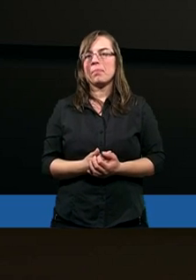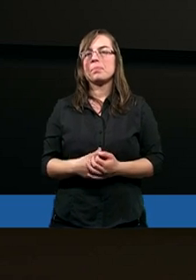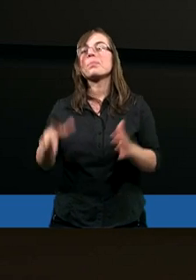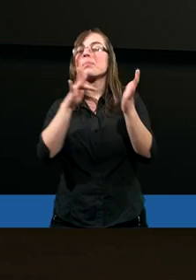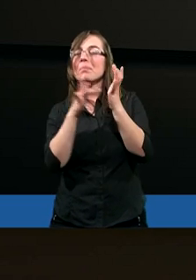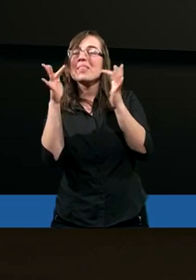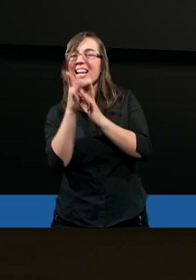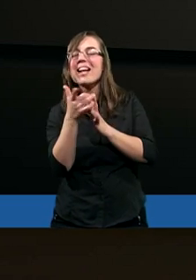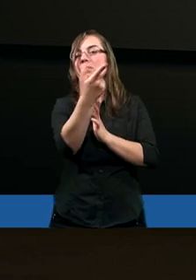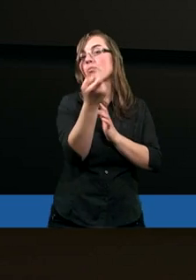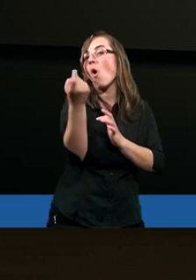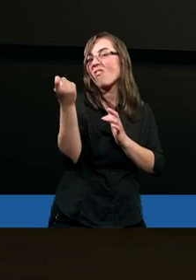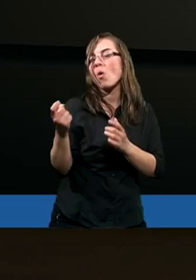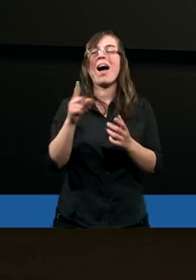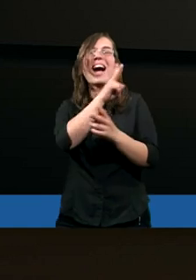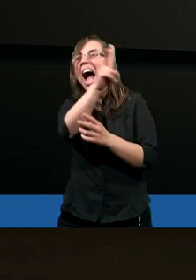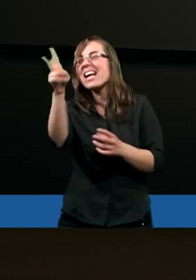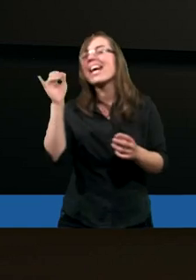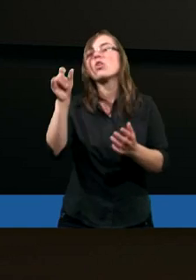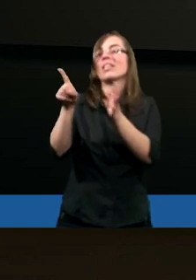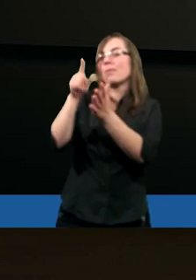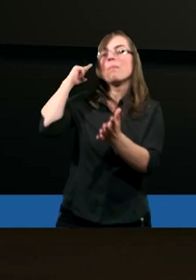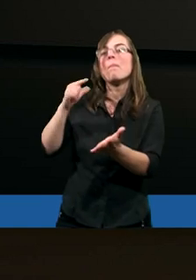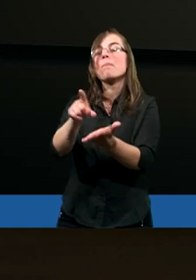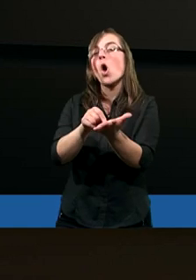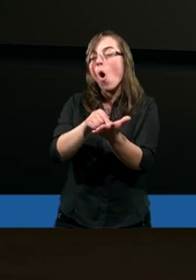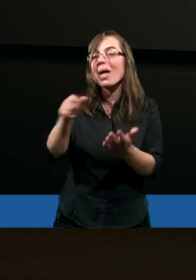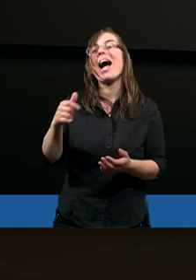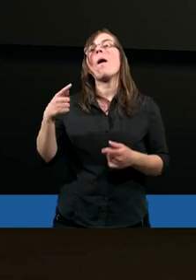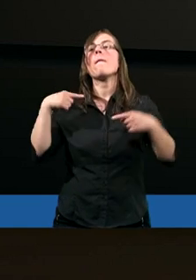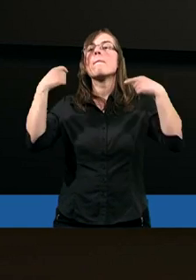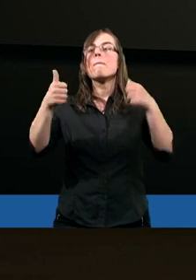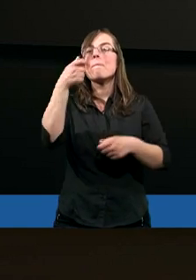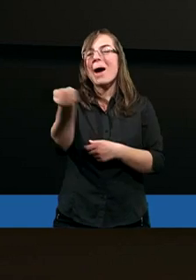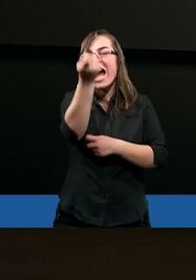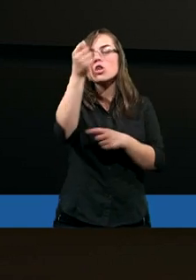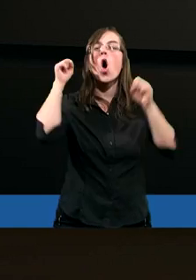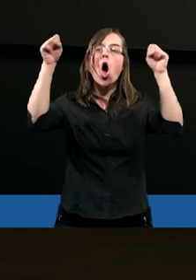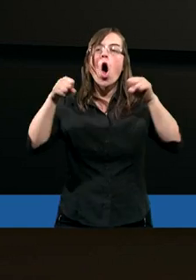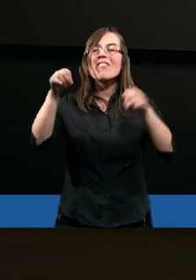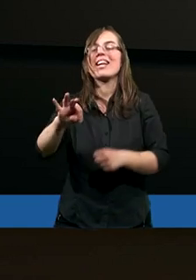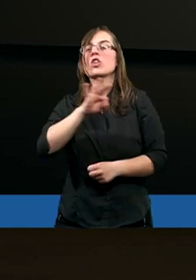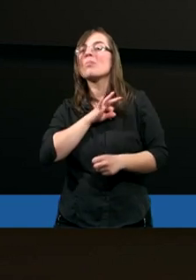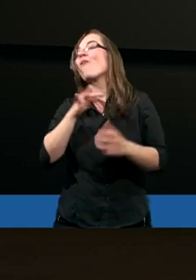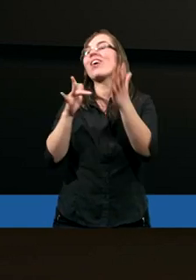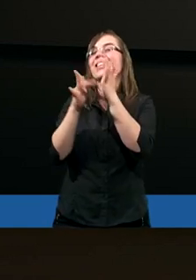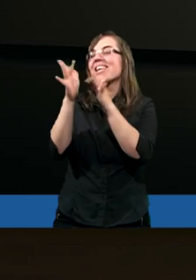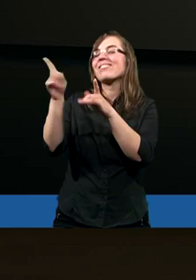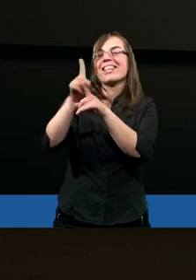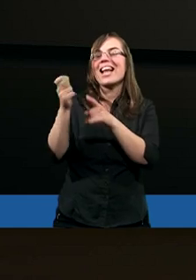Jezus powołał Piotra, mówiąc odpaść owieczki moje. W ten sposób powołuje każdego z nas.